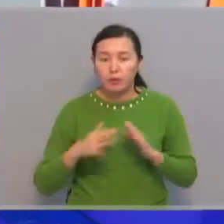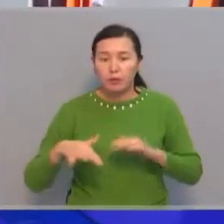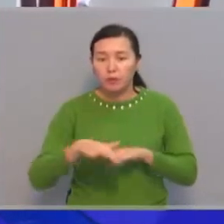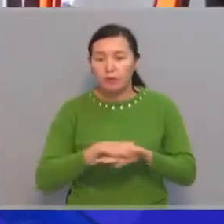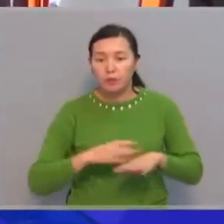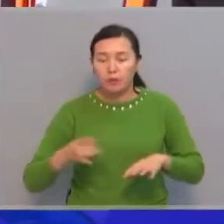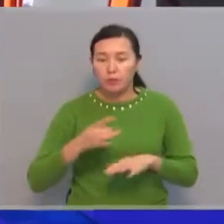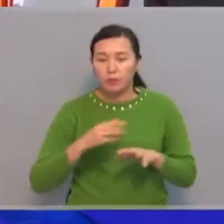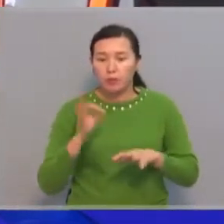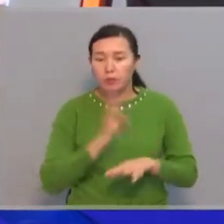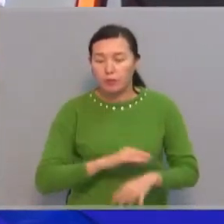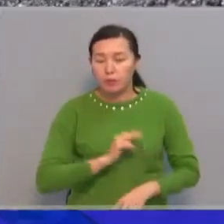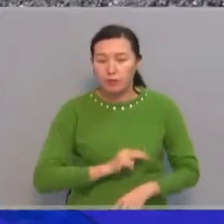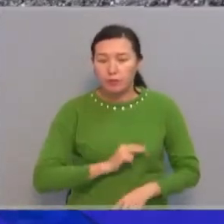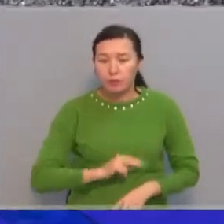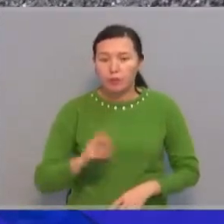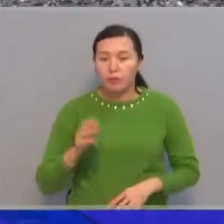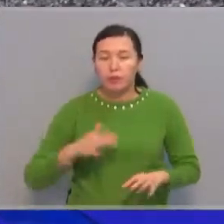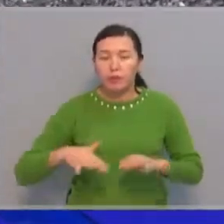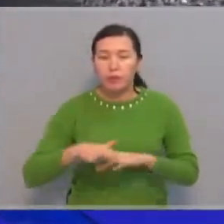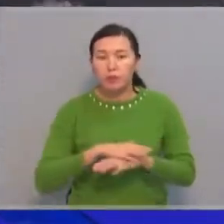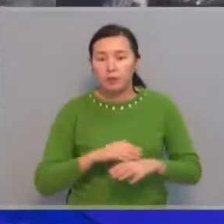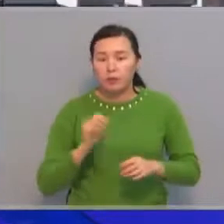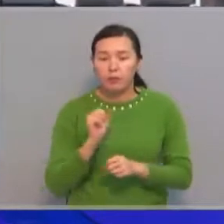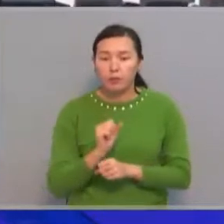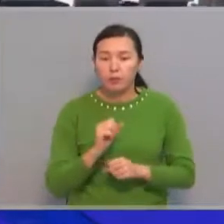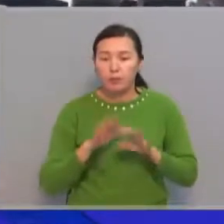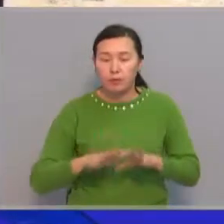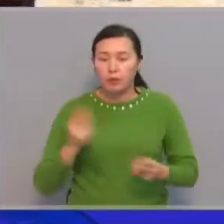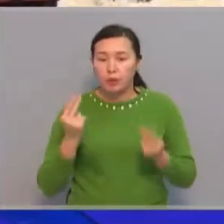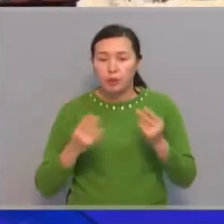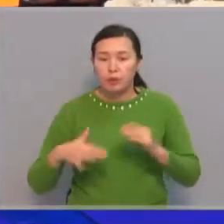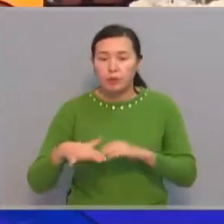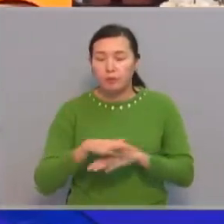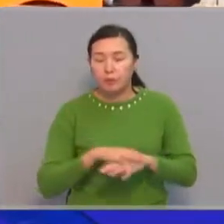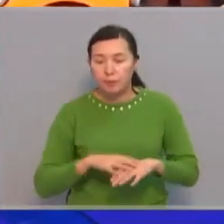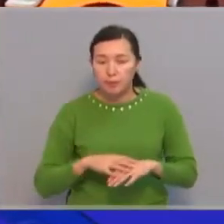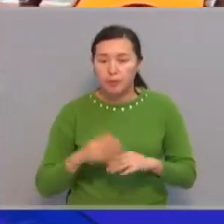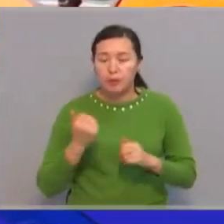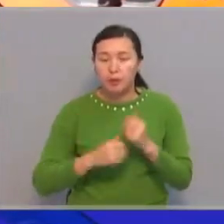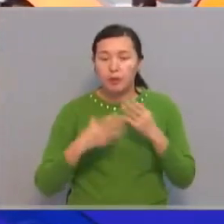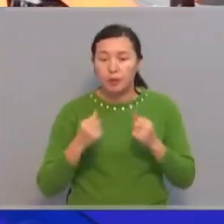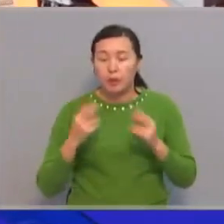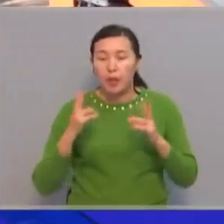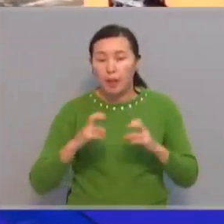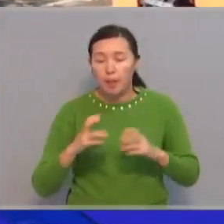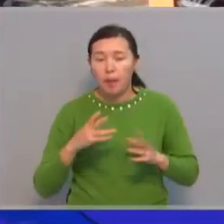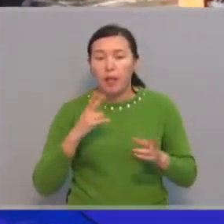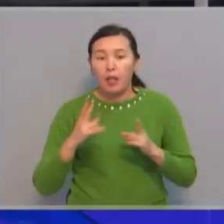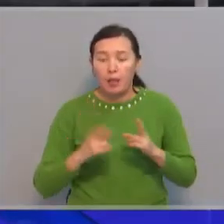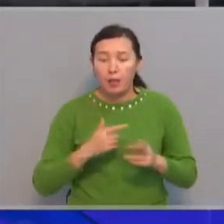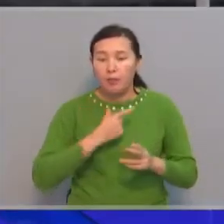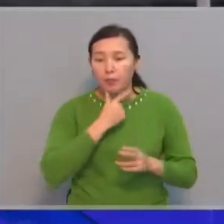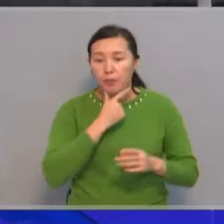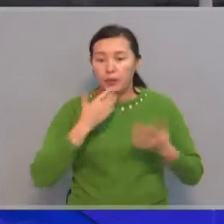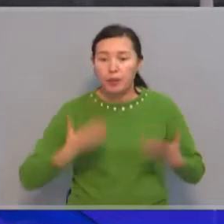территории района ведется работа по благоустройству и установке детских игровых площадок. Ежедневно анализируются жалобы и